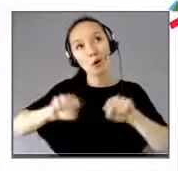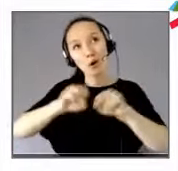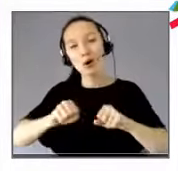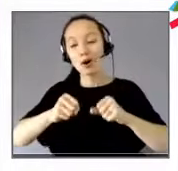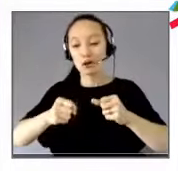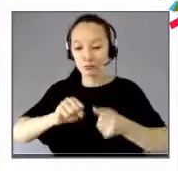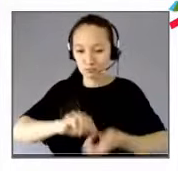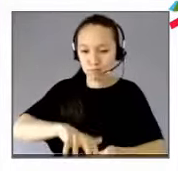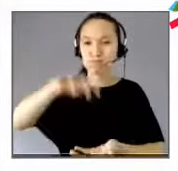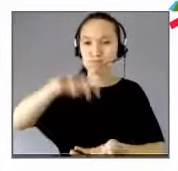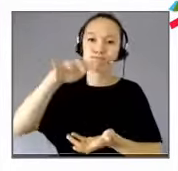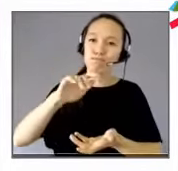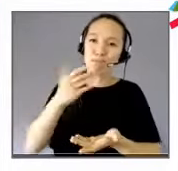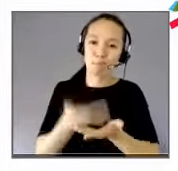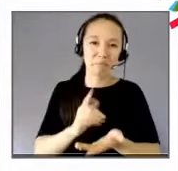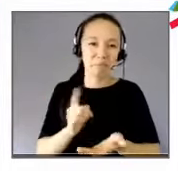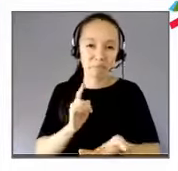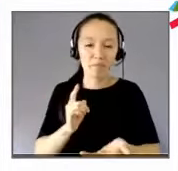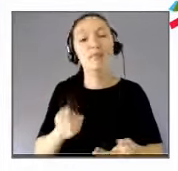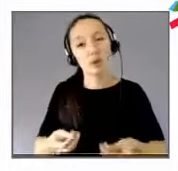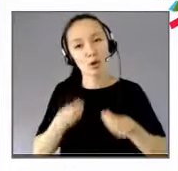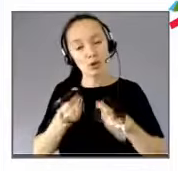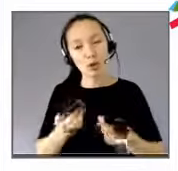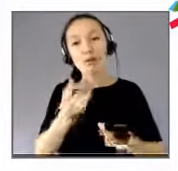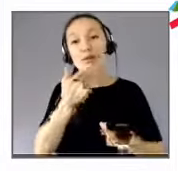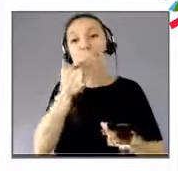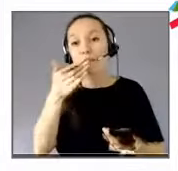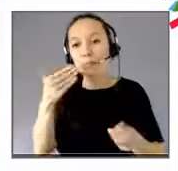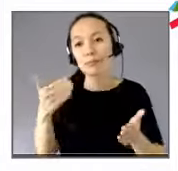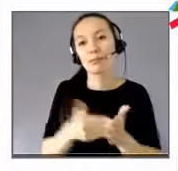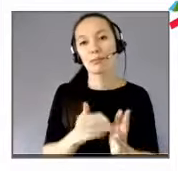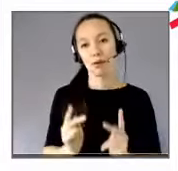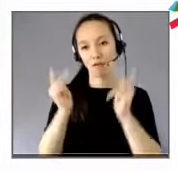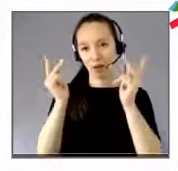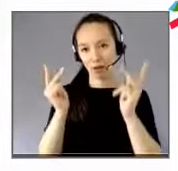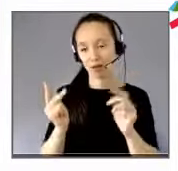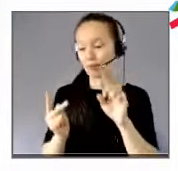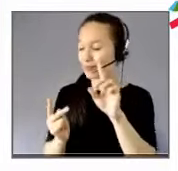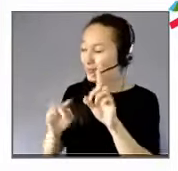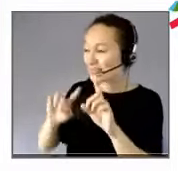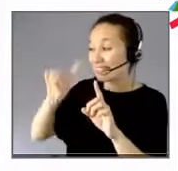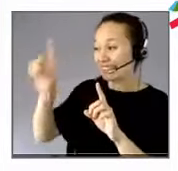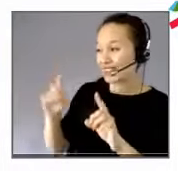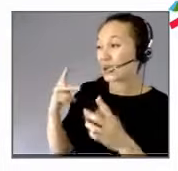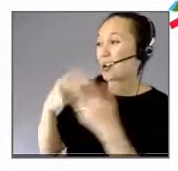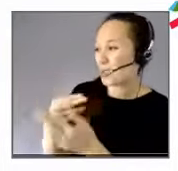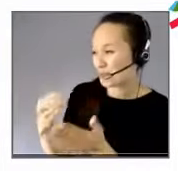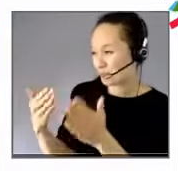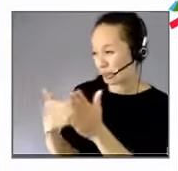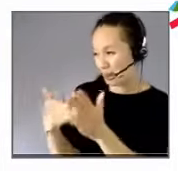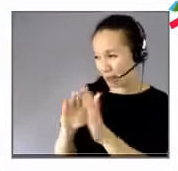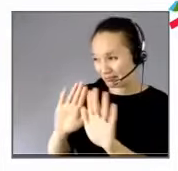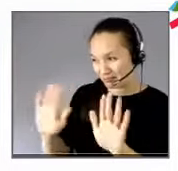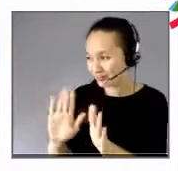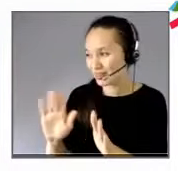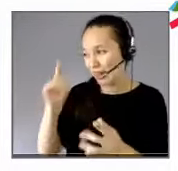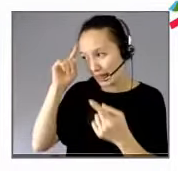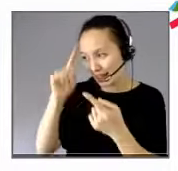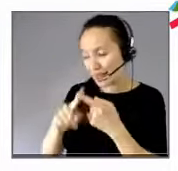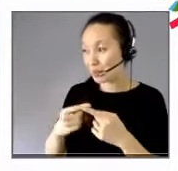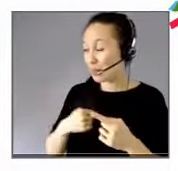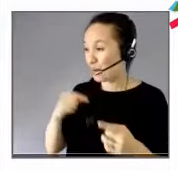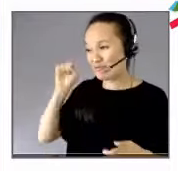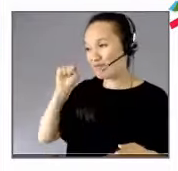à une meilleure valeur. Je vais revenir tout de suite à vous, il ne s'agit pas de vous couper la parole ou de restreindre votre temps de parole, mais là, je suis obligé